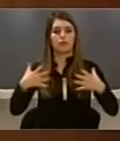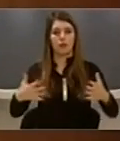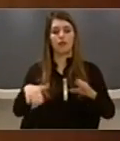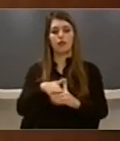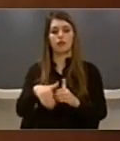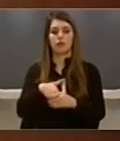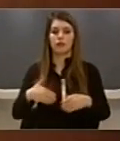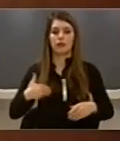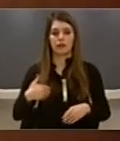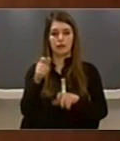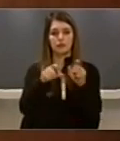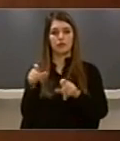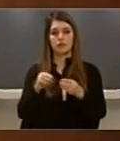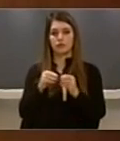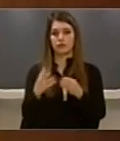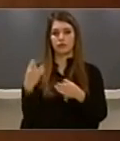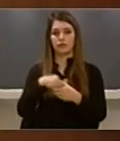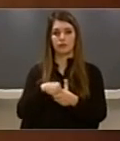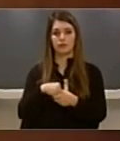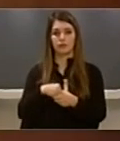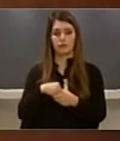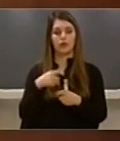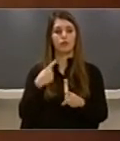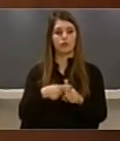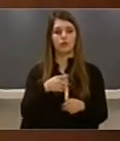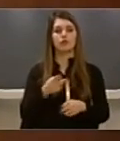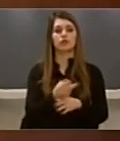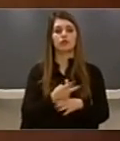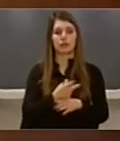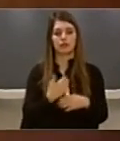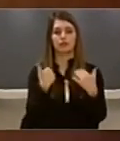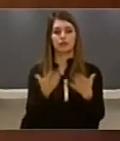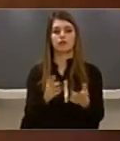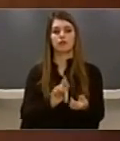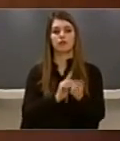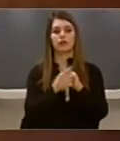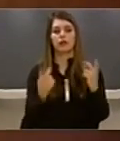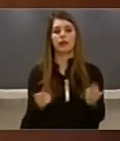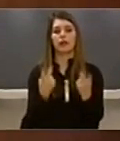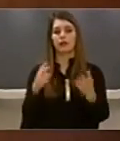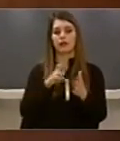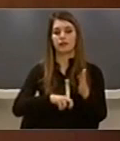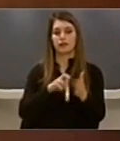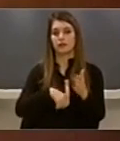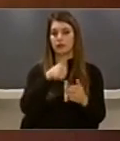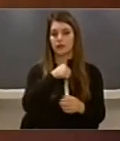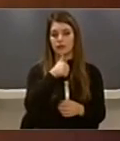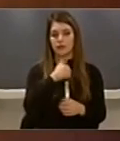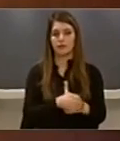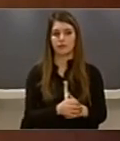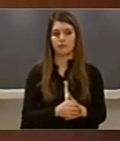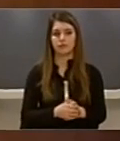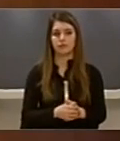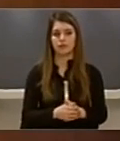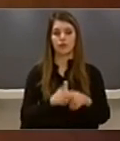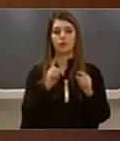të rrinjë në bizneset e tyre E që për kundër vler Shtetë e atyre Tu kryoj lesirat atimore Krimi programëve